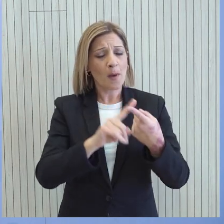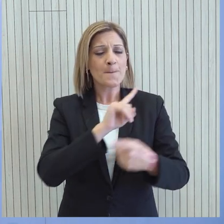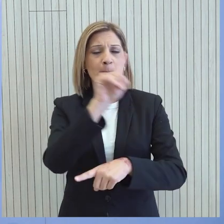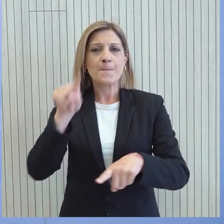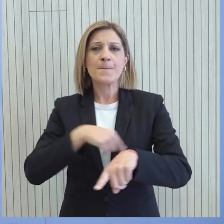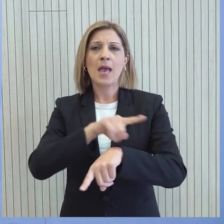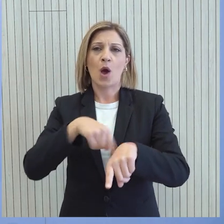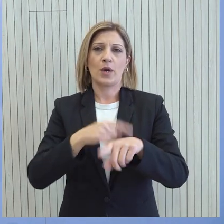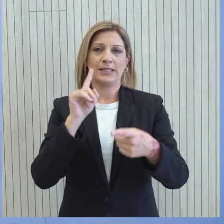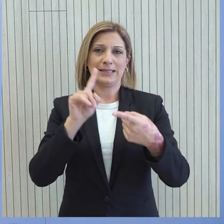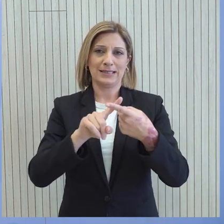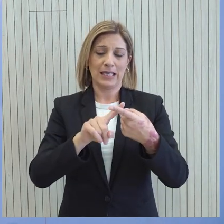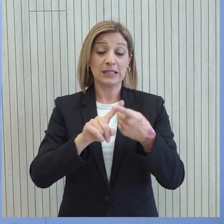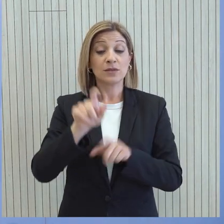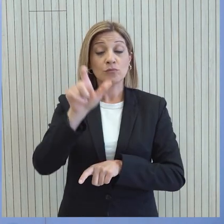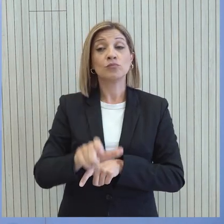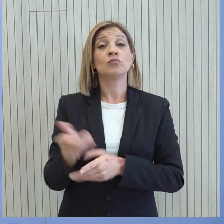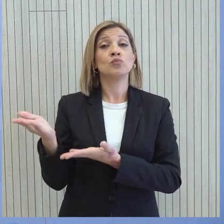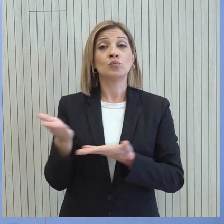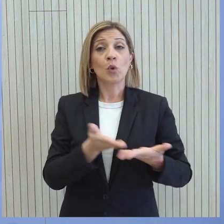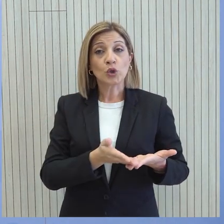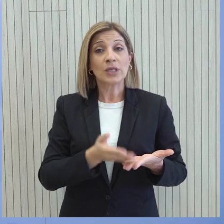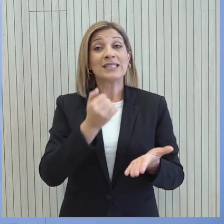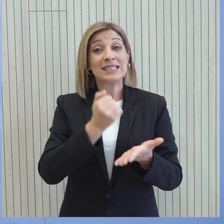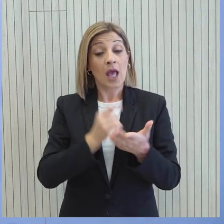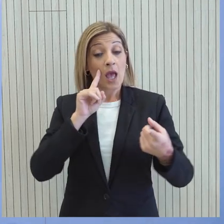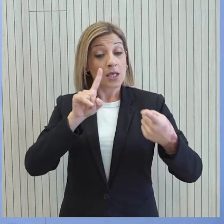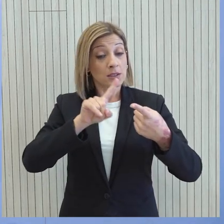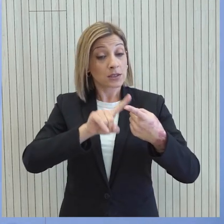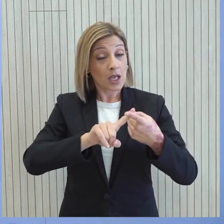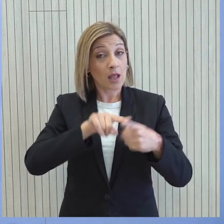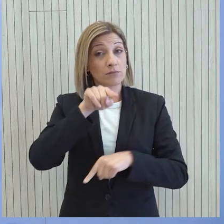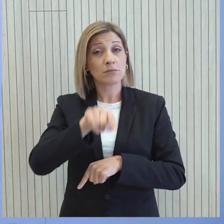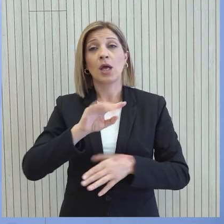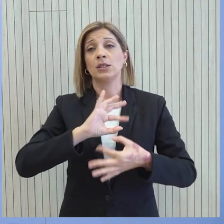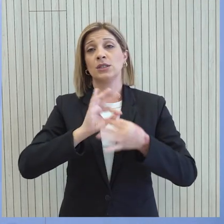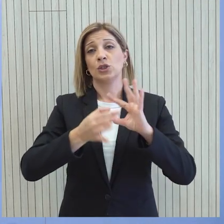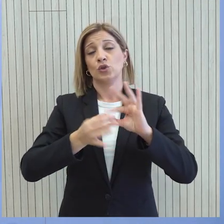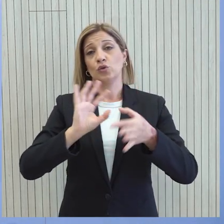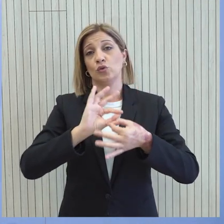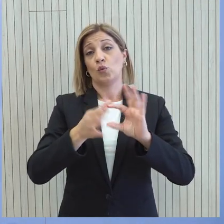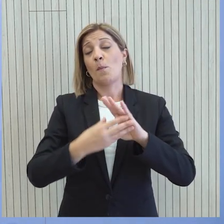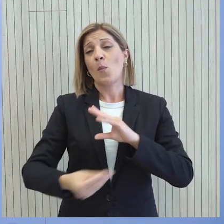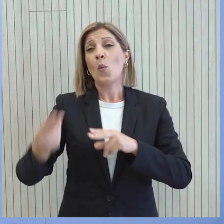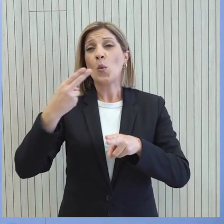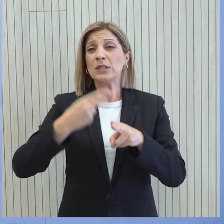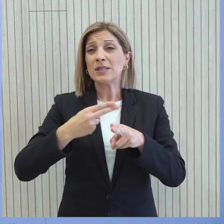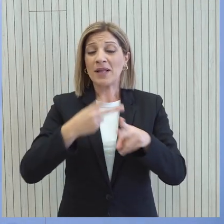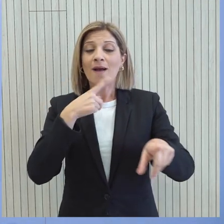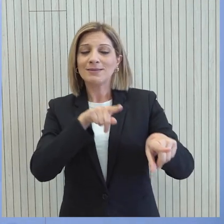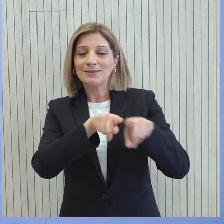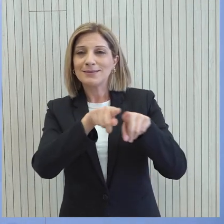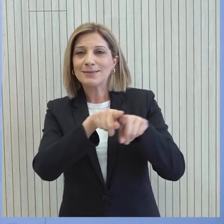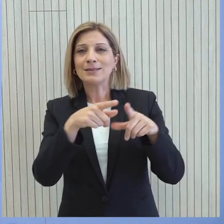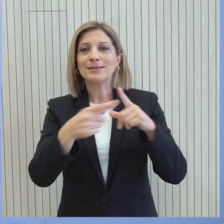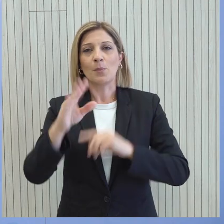μια ώρα. Τόσο η ίδια η πρόσκληση, αλλά και η ίδια η συνάντηση συνιστούν ιστορικό ορόσημο στην πορεία των δημερών σχέσεων